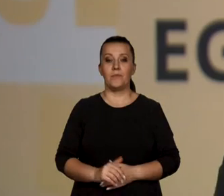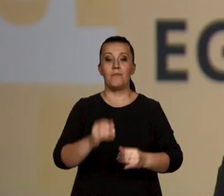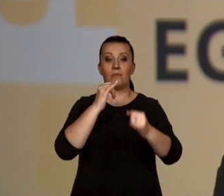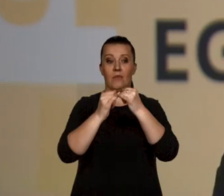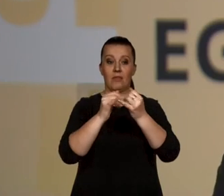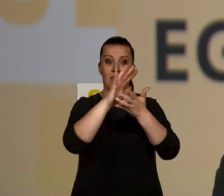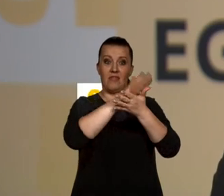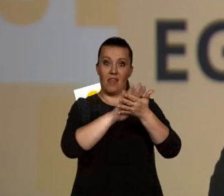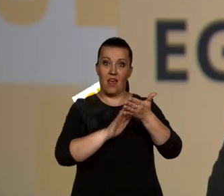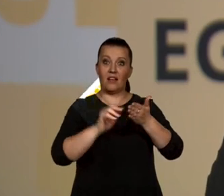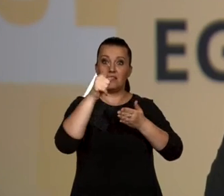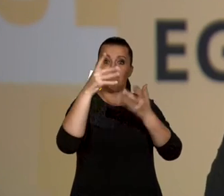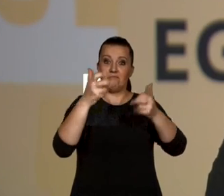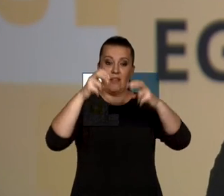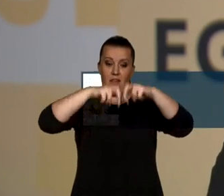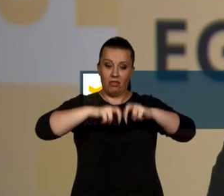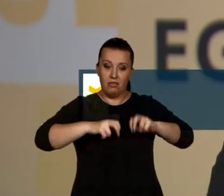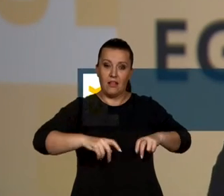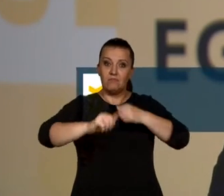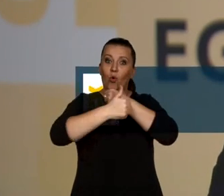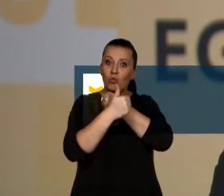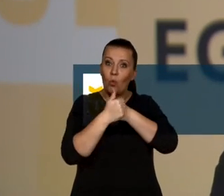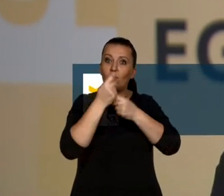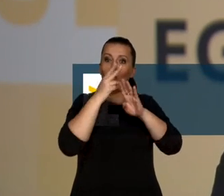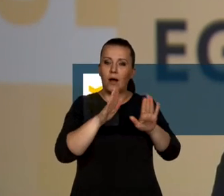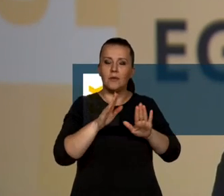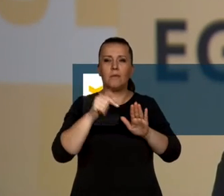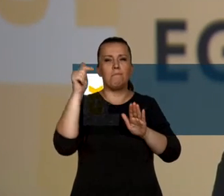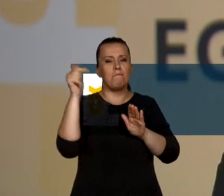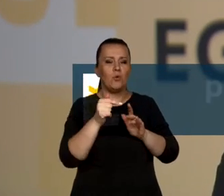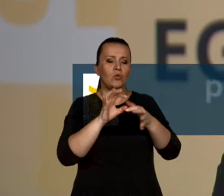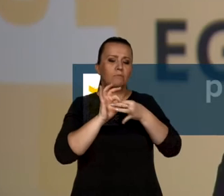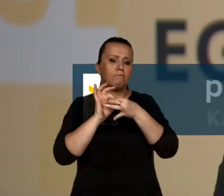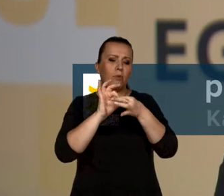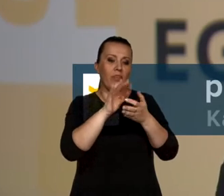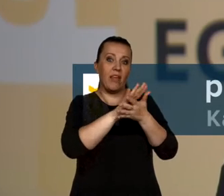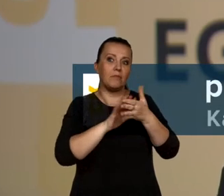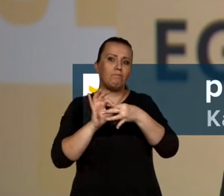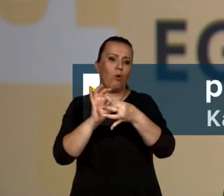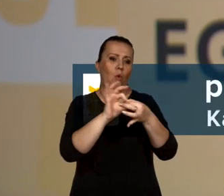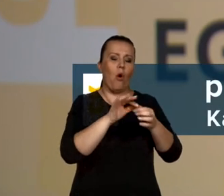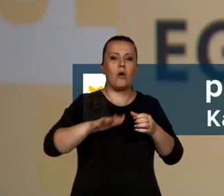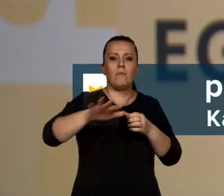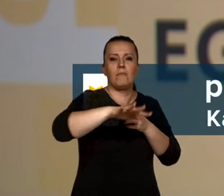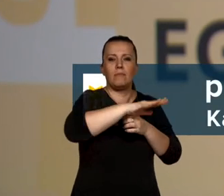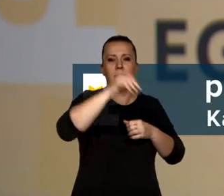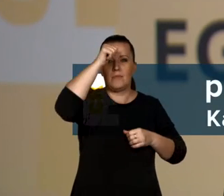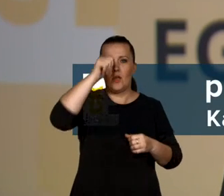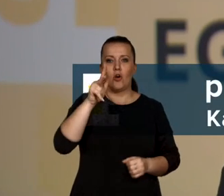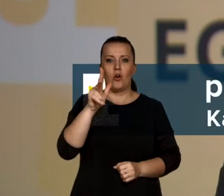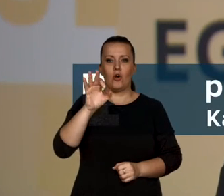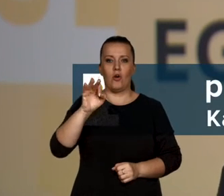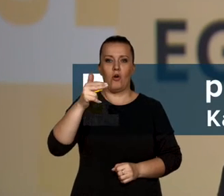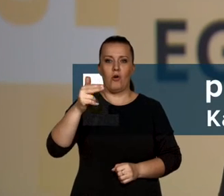Gdy interpretujesz jakikolwiek tekst literacki, musisz go wpisać w konteksty. Musisz pokazać, że on nie funkcjonuje